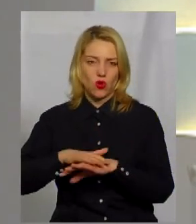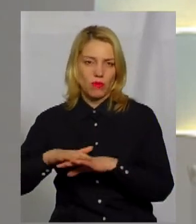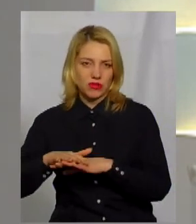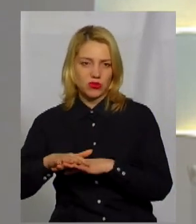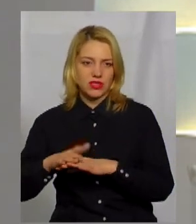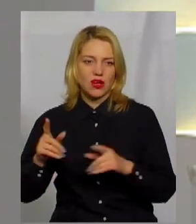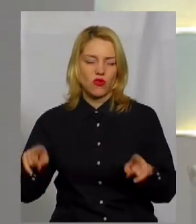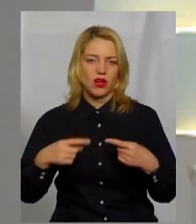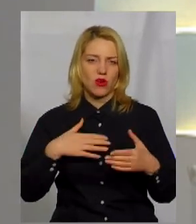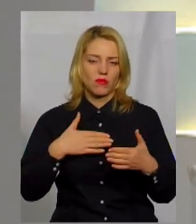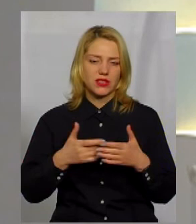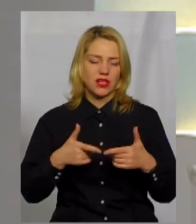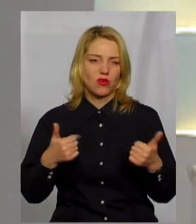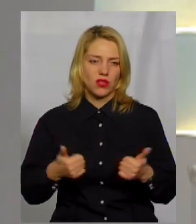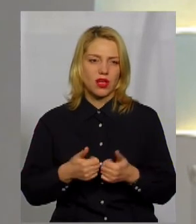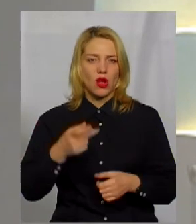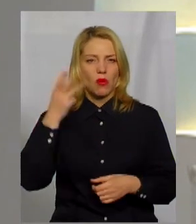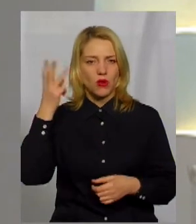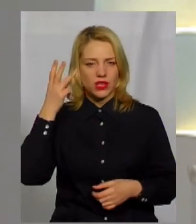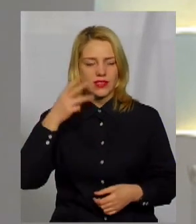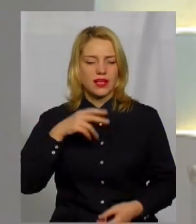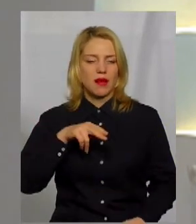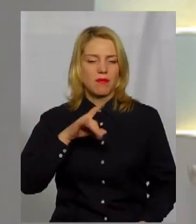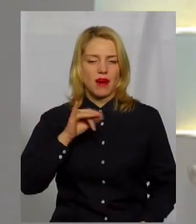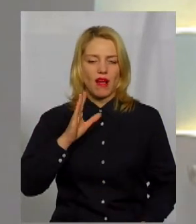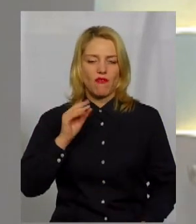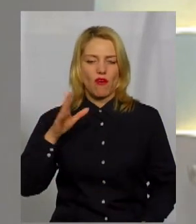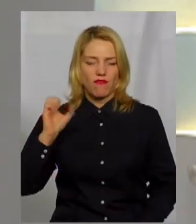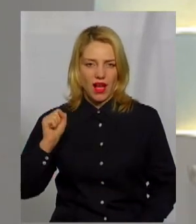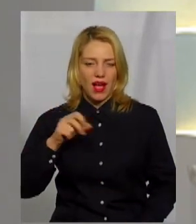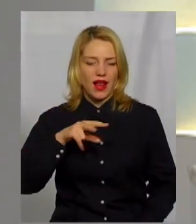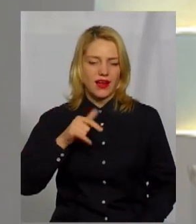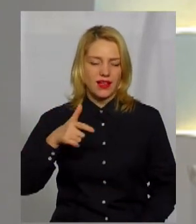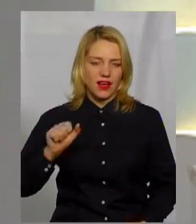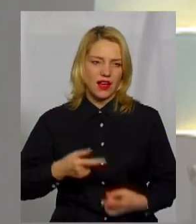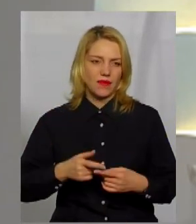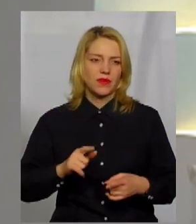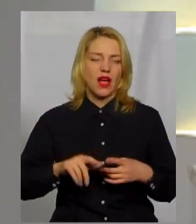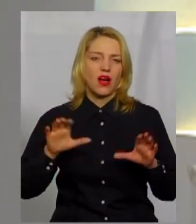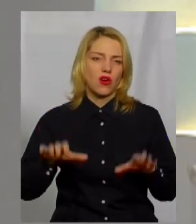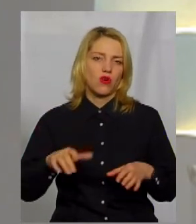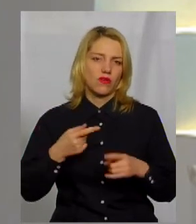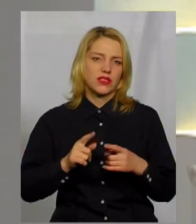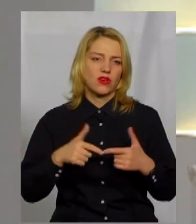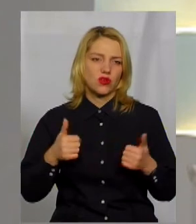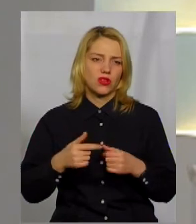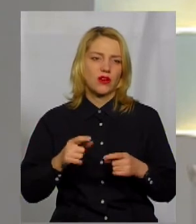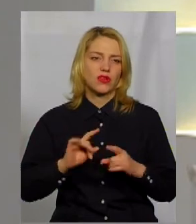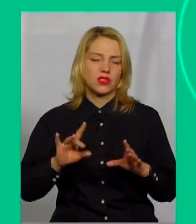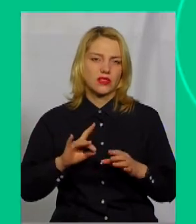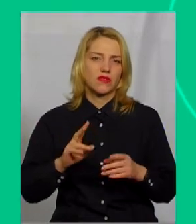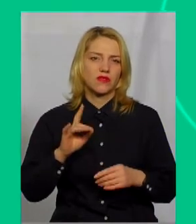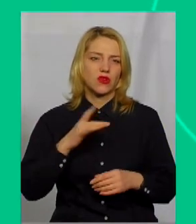громадська організація «Подільська правова ліга». А голова цієї громадської організації Андрій Місяць окреслив очікування від